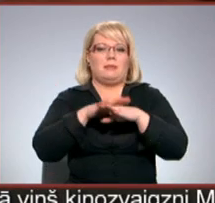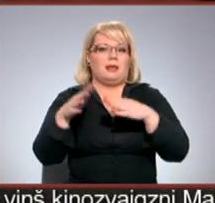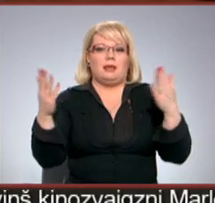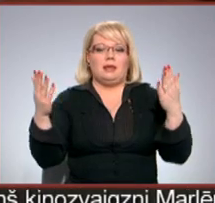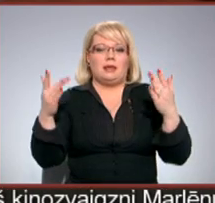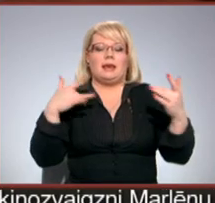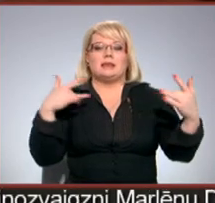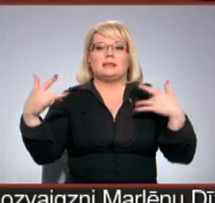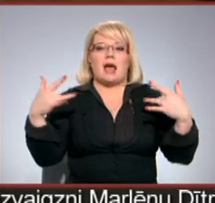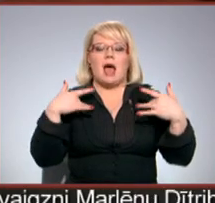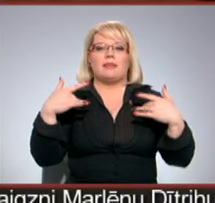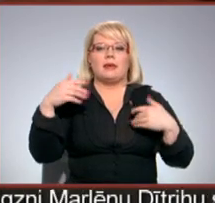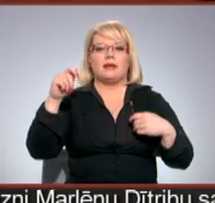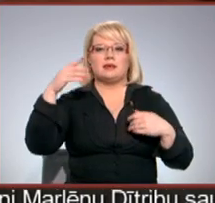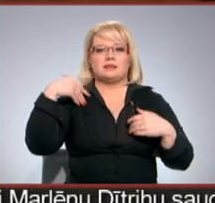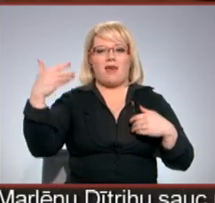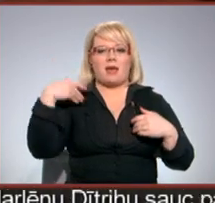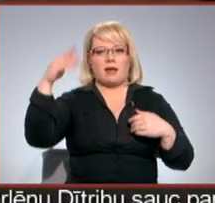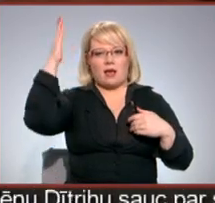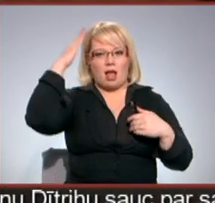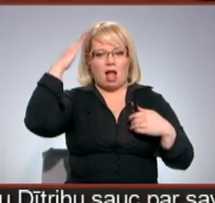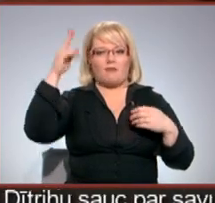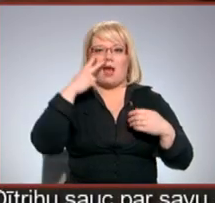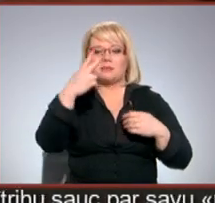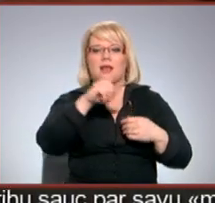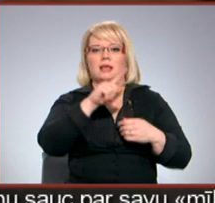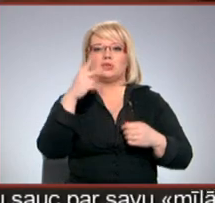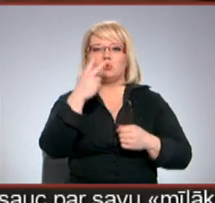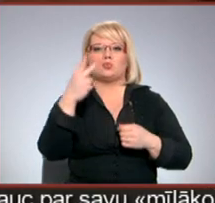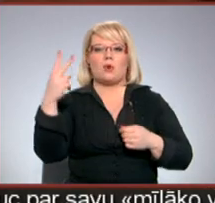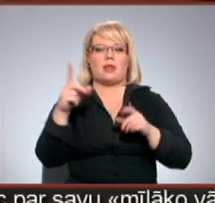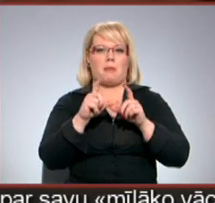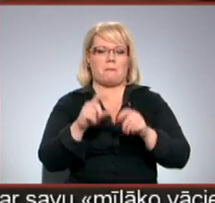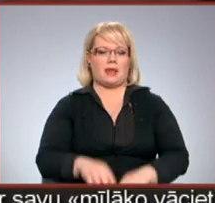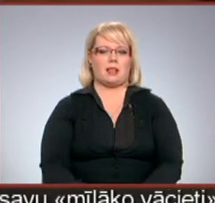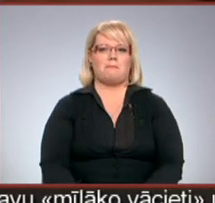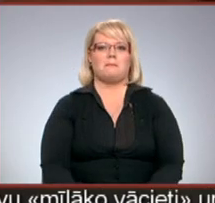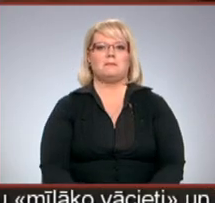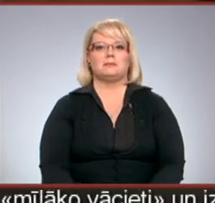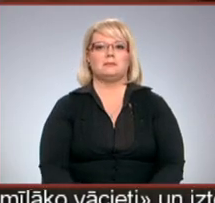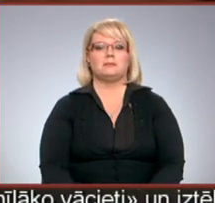Izrādi sveika galva apskatāma sākot no rītdienas līdz 22. aprīlin. Madara Rudzīta Andris Priedītis, Latvijas televīzija.